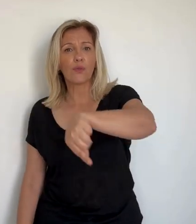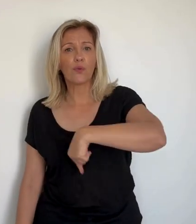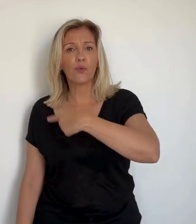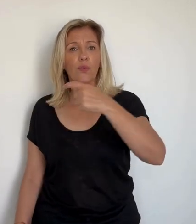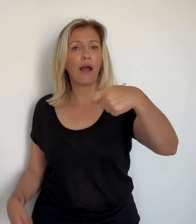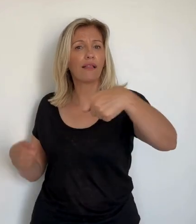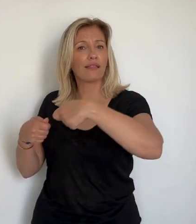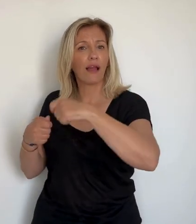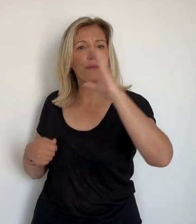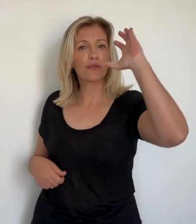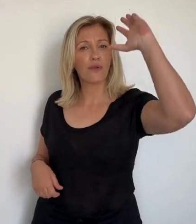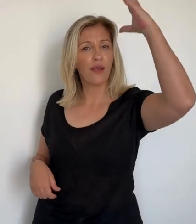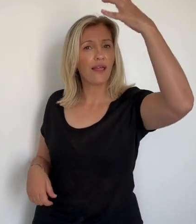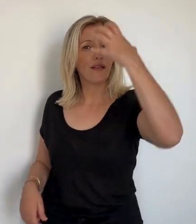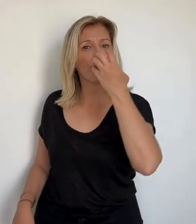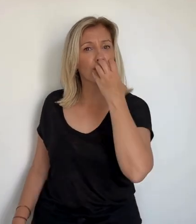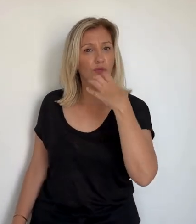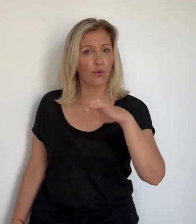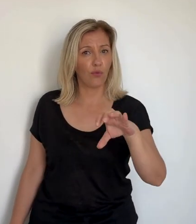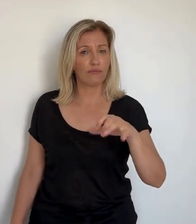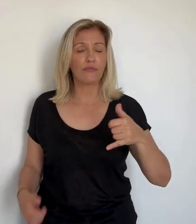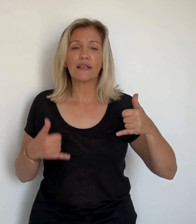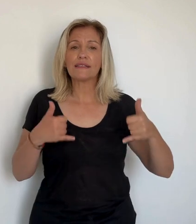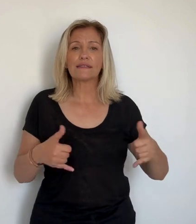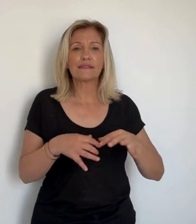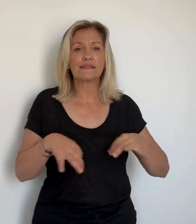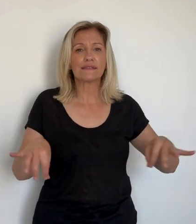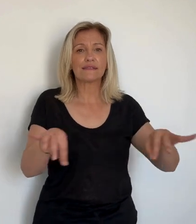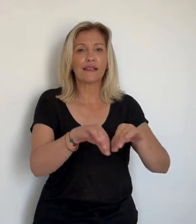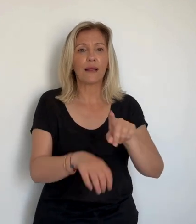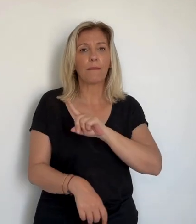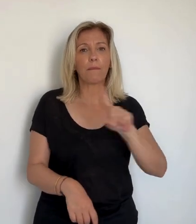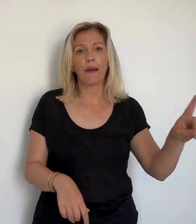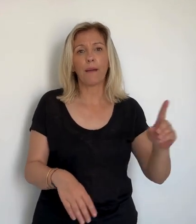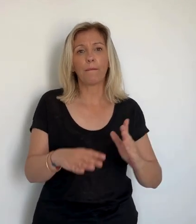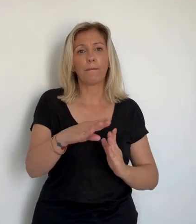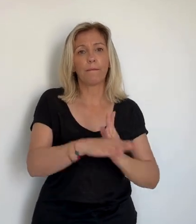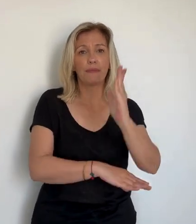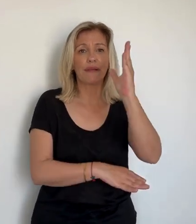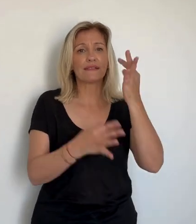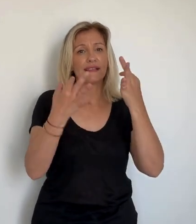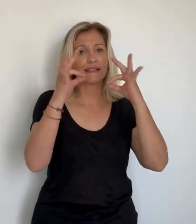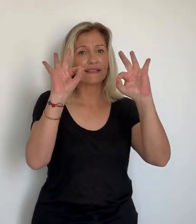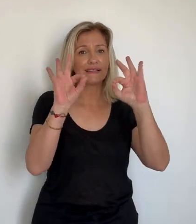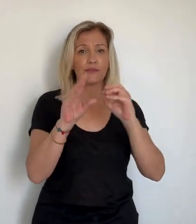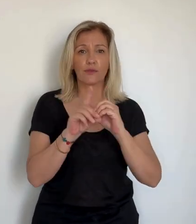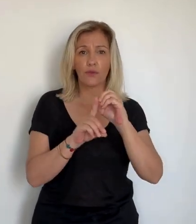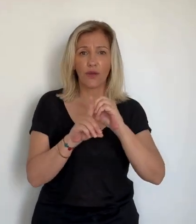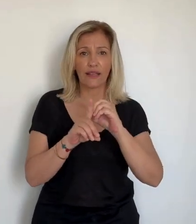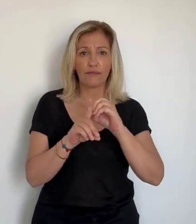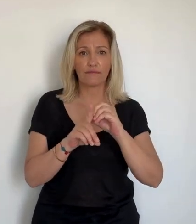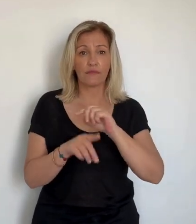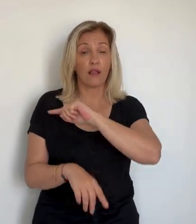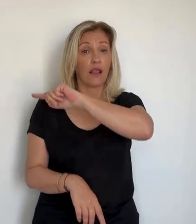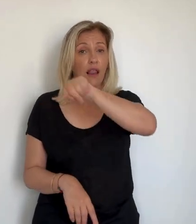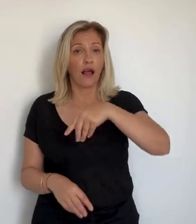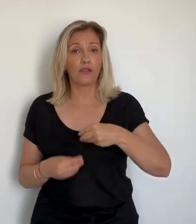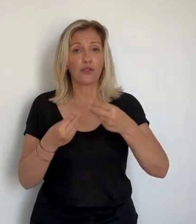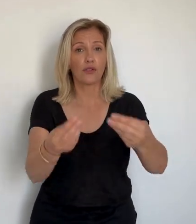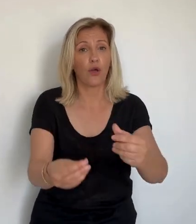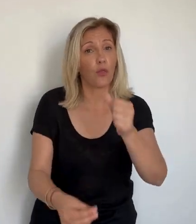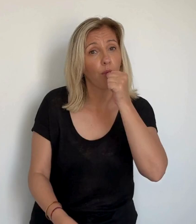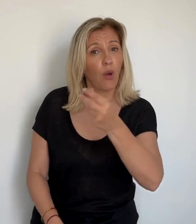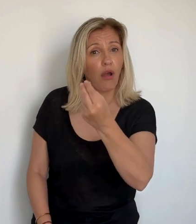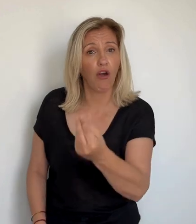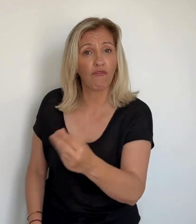normale en moyenne à l'échelle de l'été. Pour ce qui est des températures. Les plus vulnérables aux fortes chaleurs sont les personnes âgées ou les tout